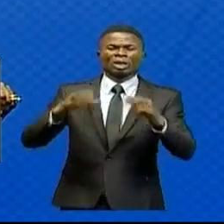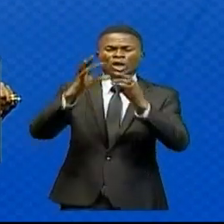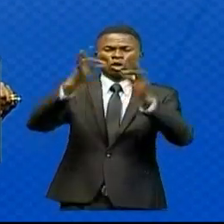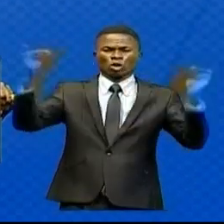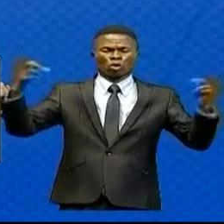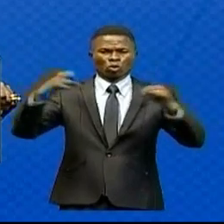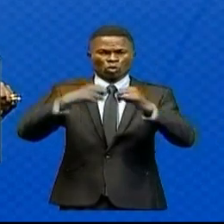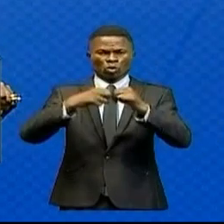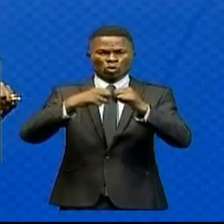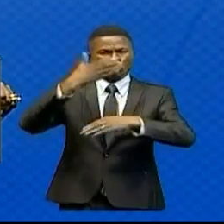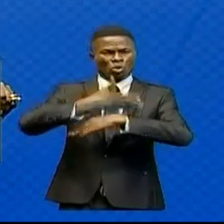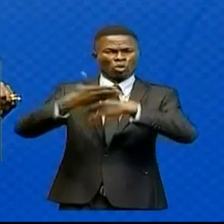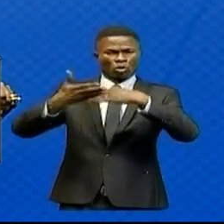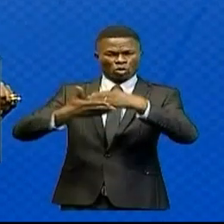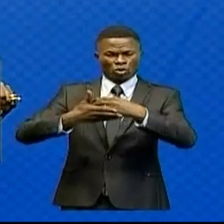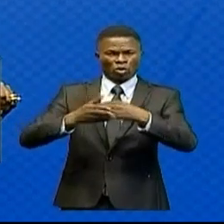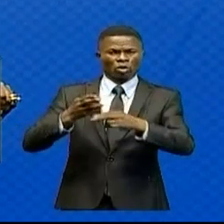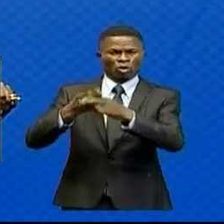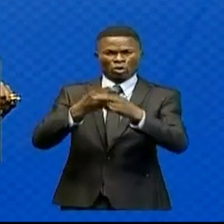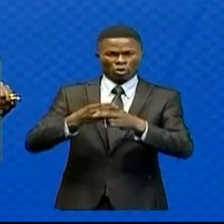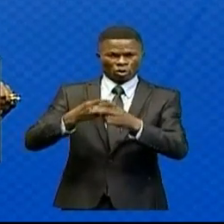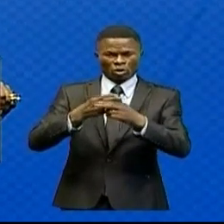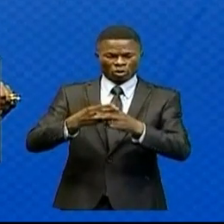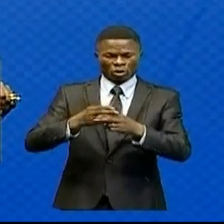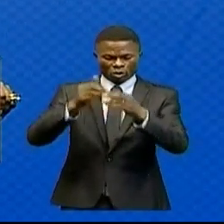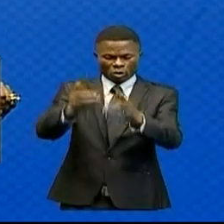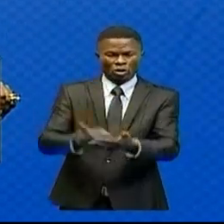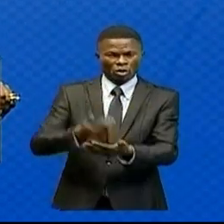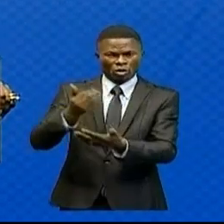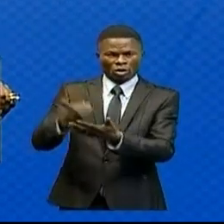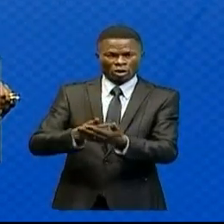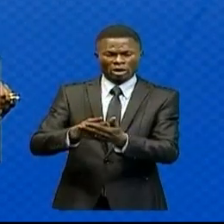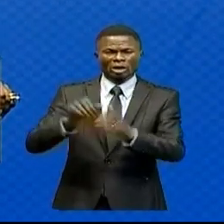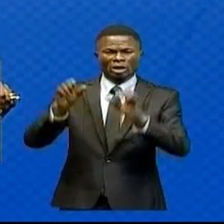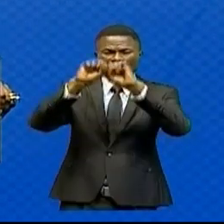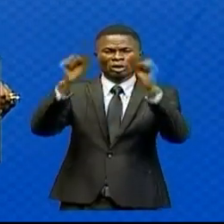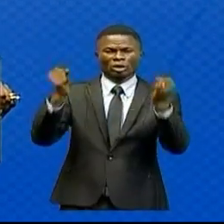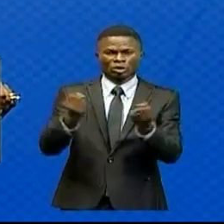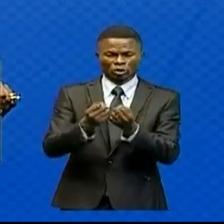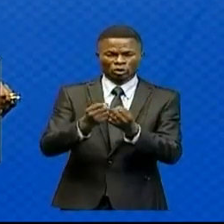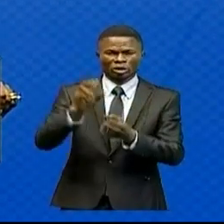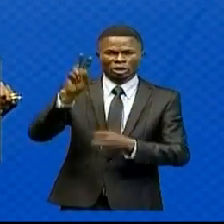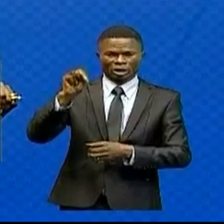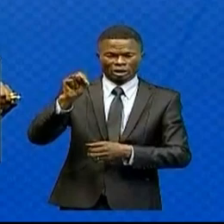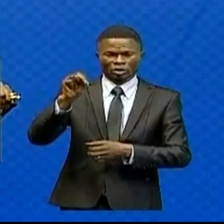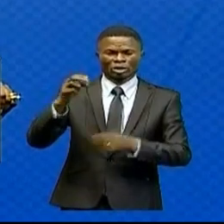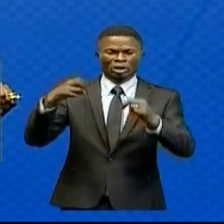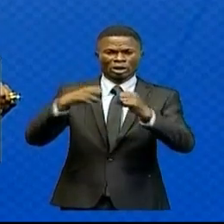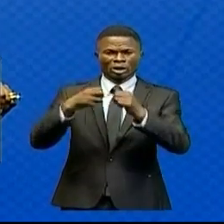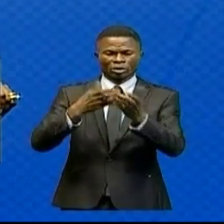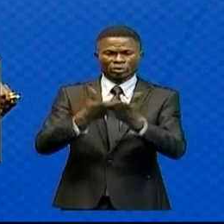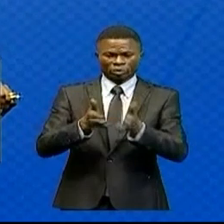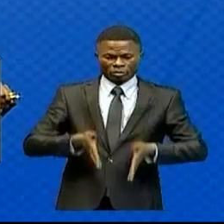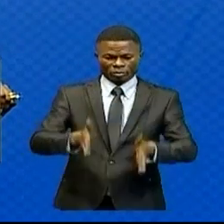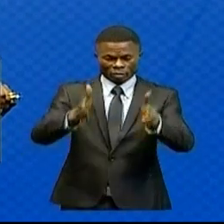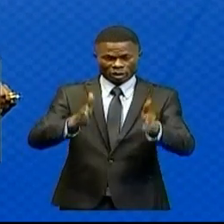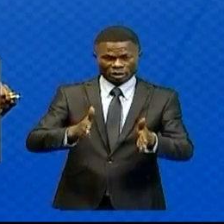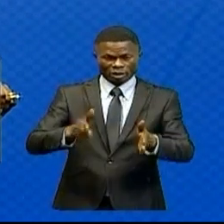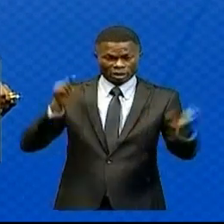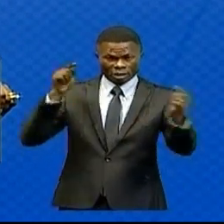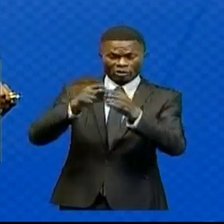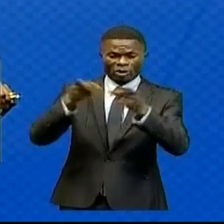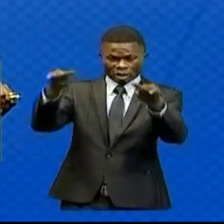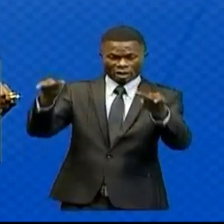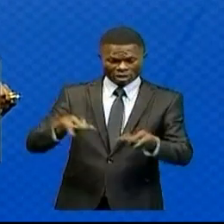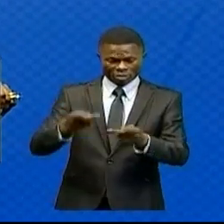construites sous la gestion et l'exploitation de la SNEL. L'aménagement de la route qui mène vers le site